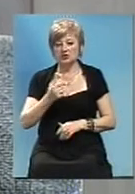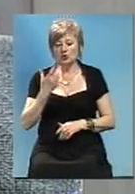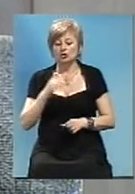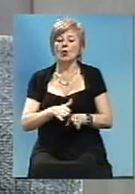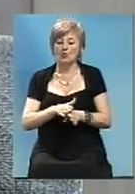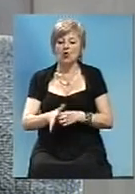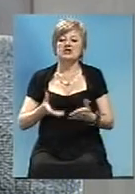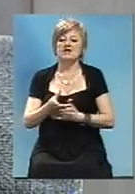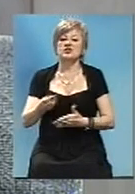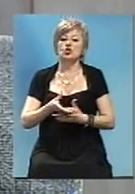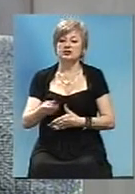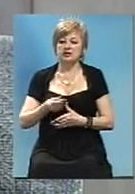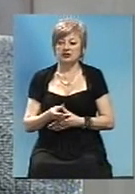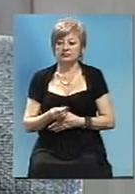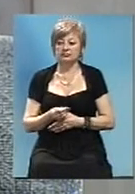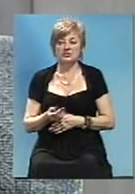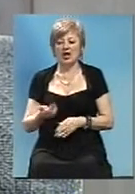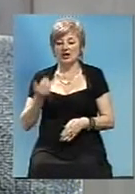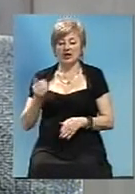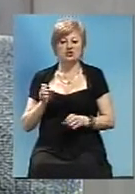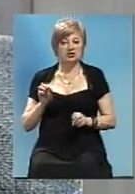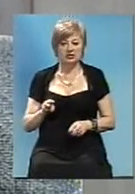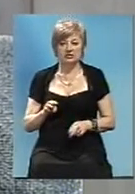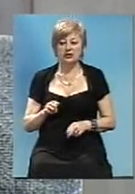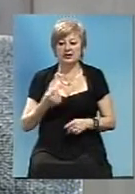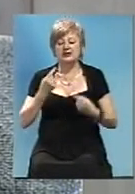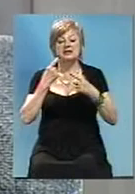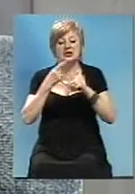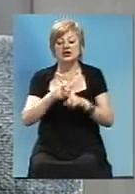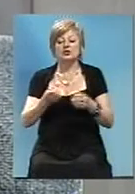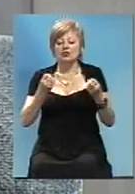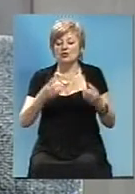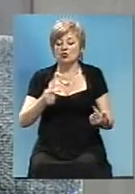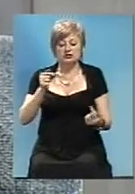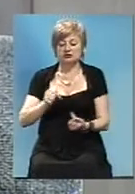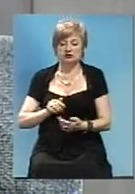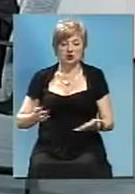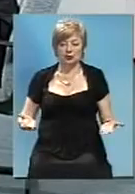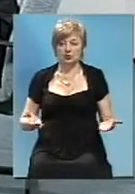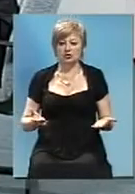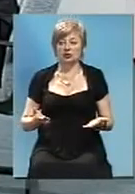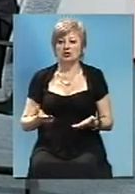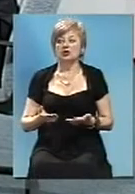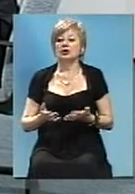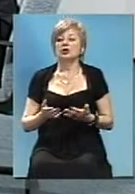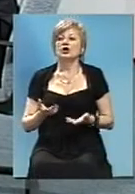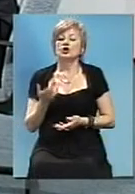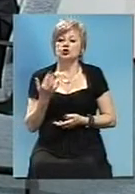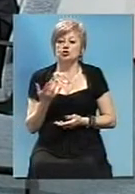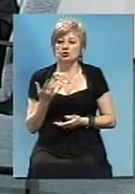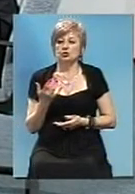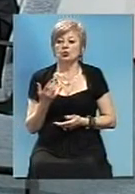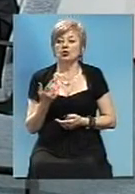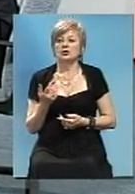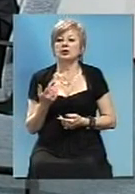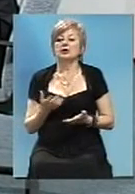фінансуванні цієї дороги. Раніше ніяк? Це просто за технологію неможливо, наскільки я розумію. Чому, до речі, немає капітальних тільки через